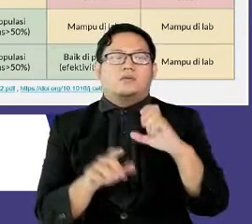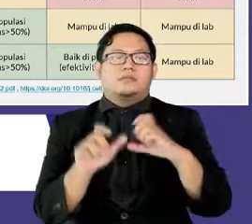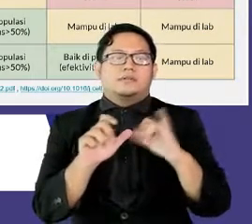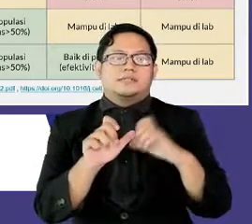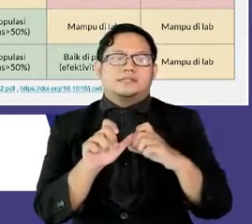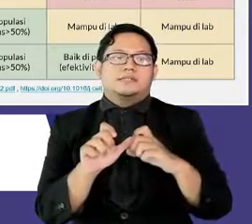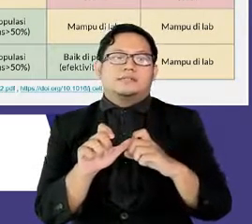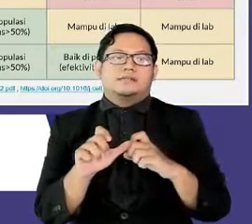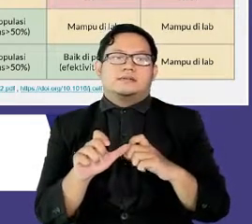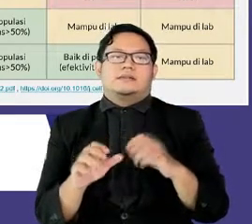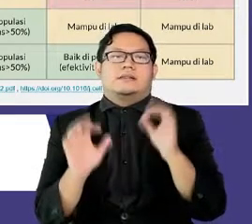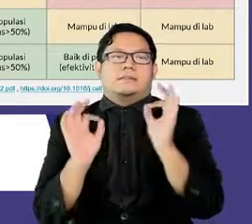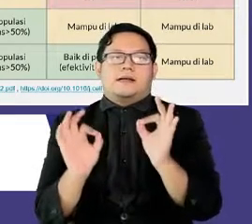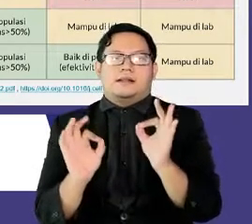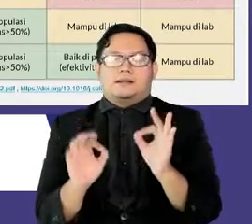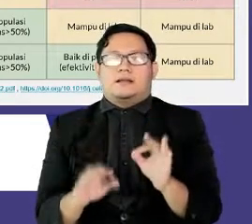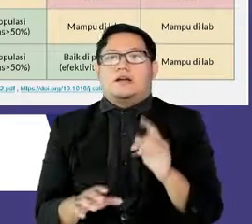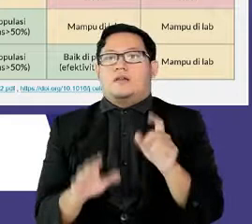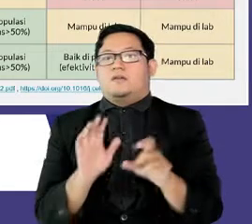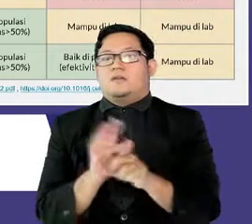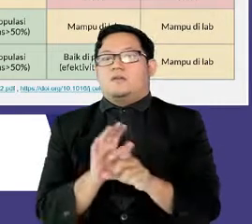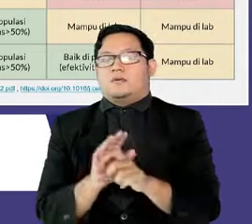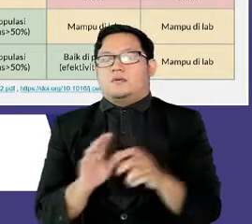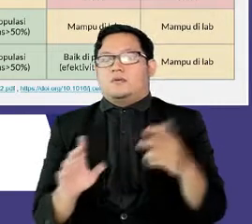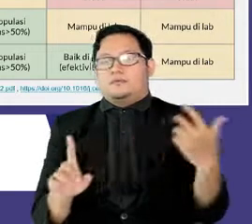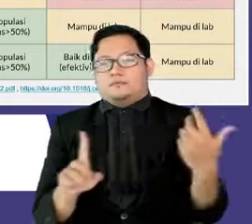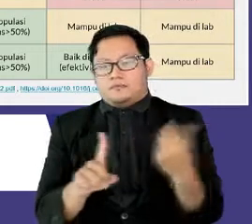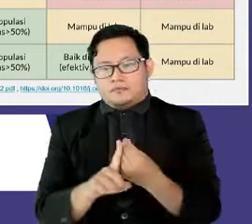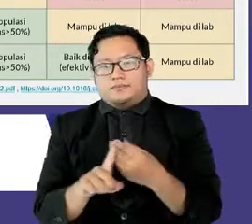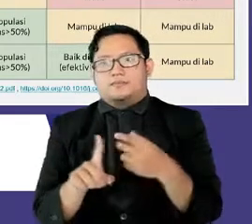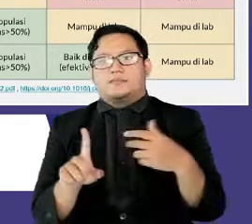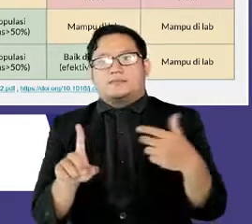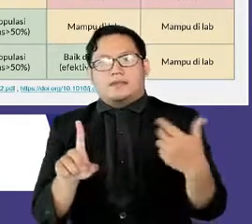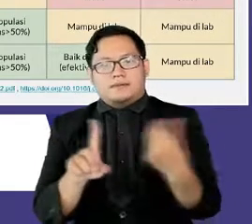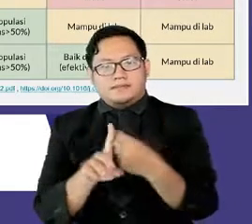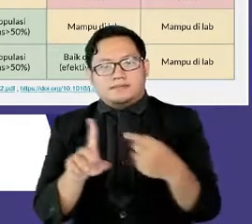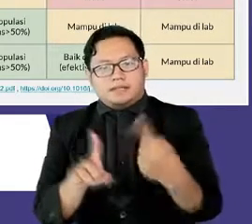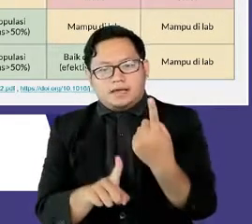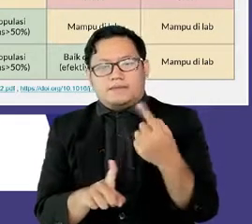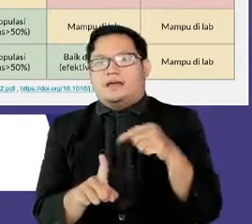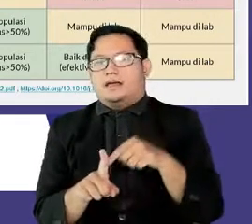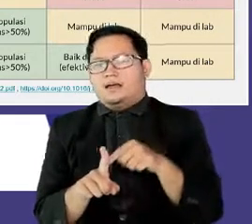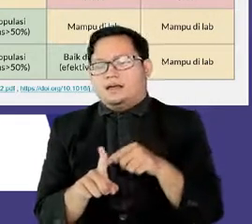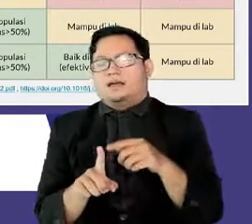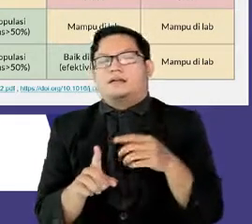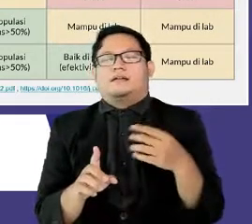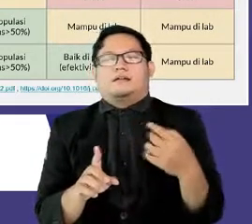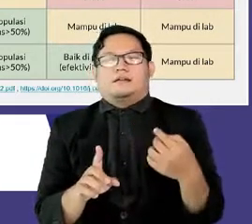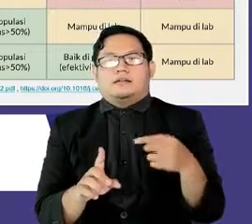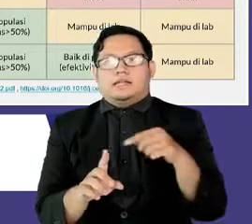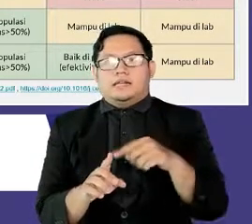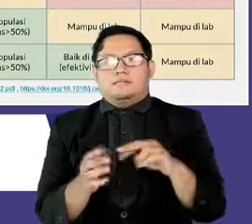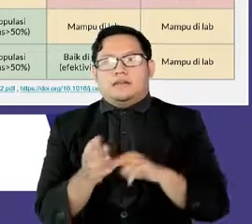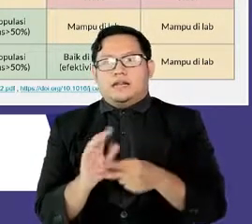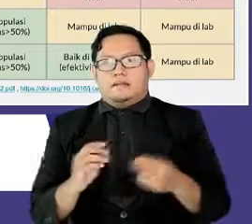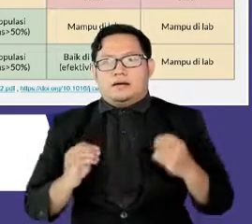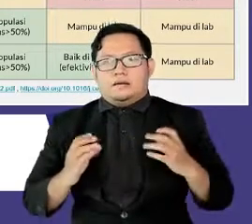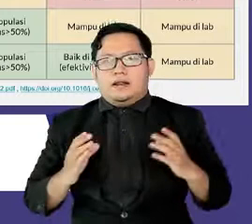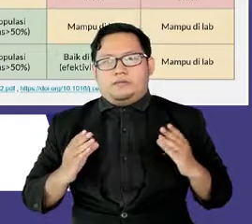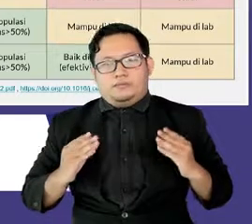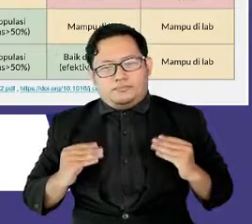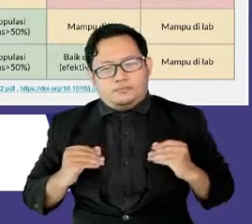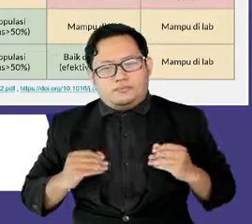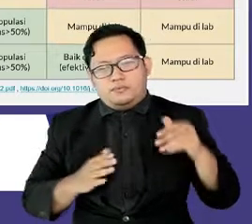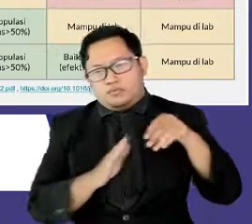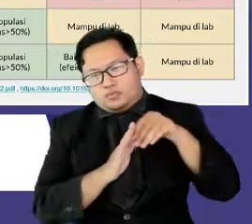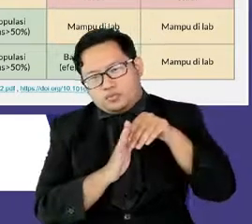dosis pertama, kekebalan yang ditimbulkan akan turun dan perlu untuk dilakukan booster atau dosis kedua agar kekebalan dapat